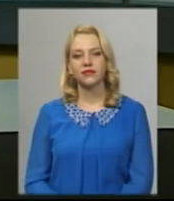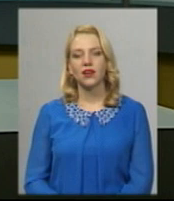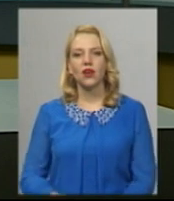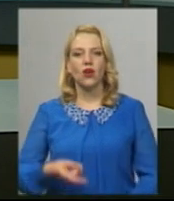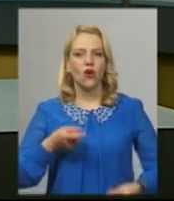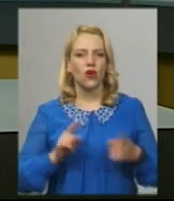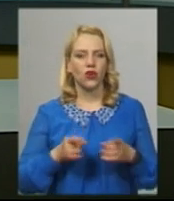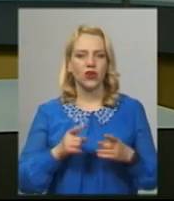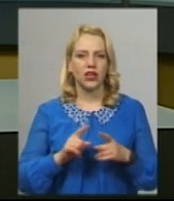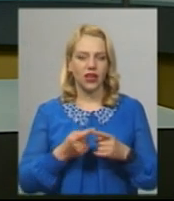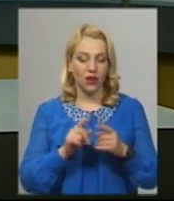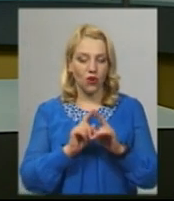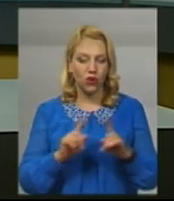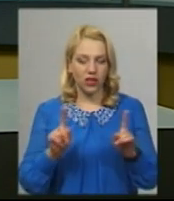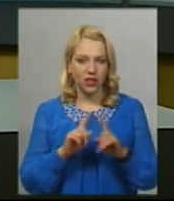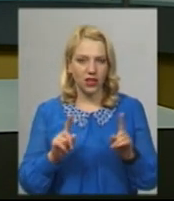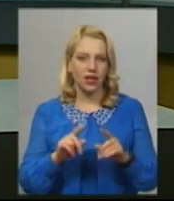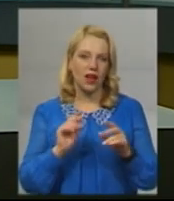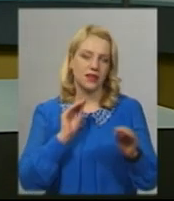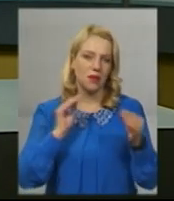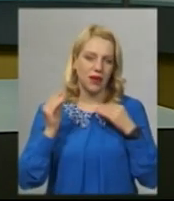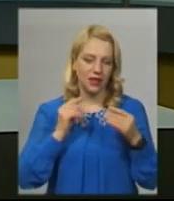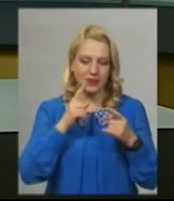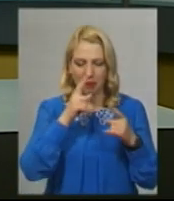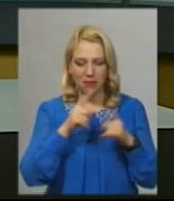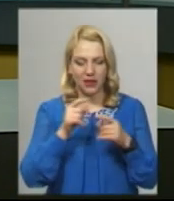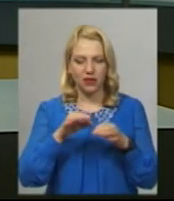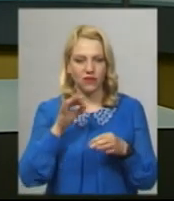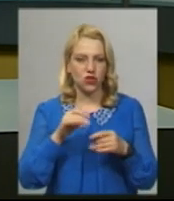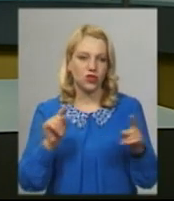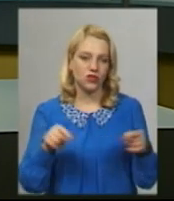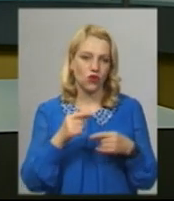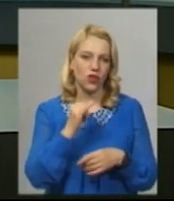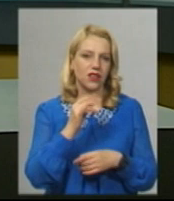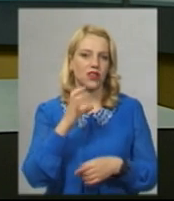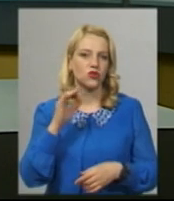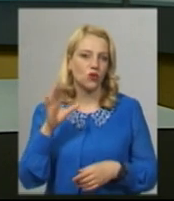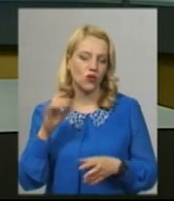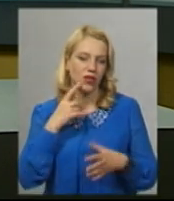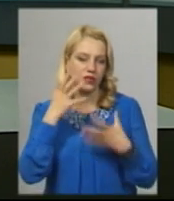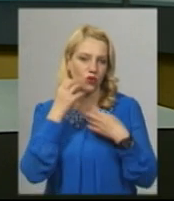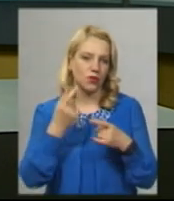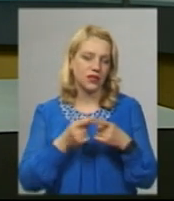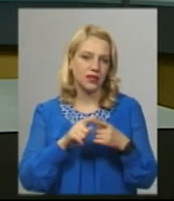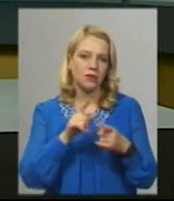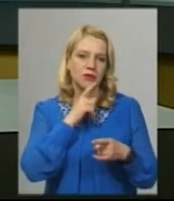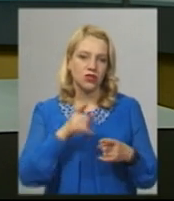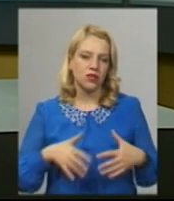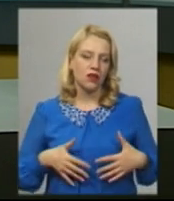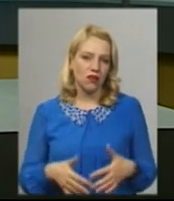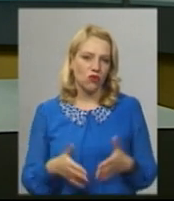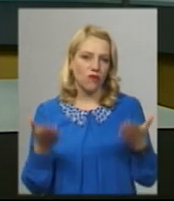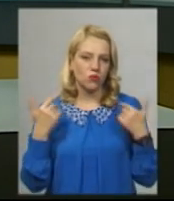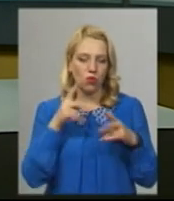Оригінальні прикраси з мікровишивкою створює Інна Сорока з Шепетівки Захопилася цим під час декретної відпустки по догляду за